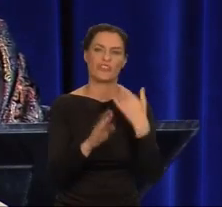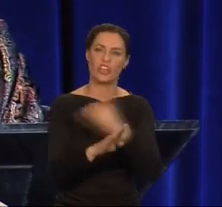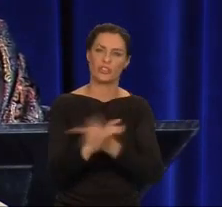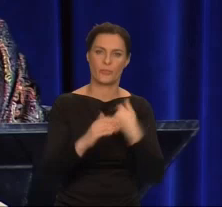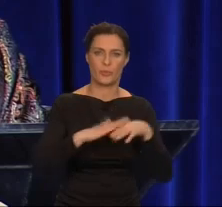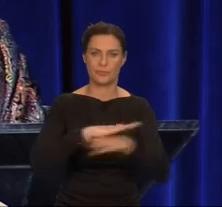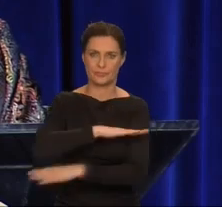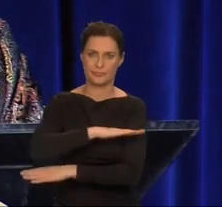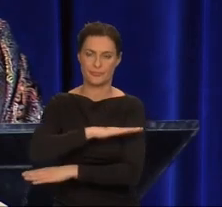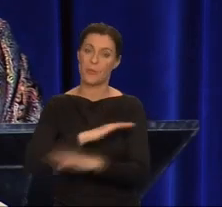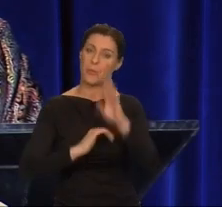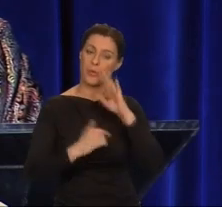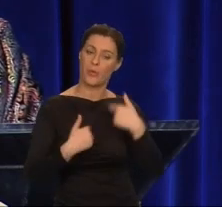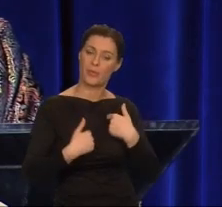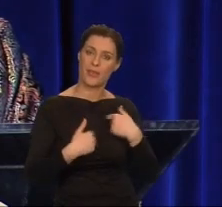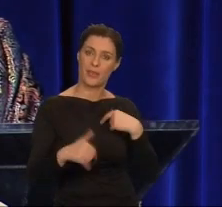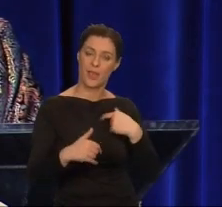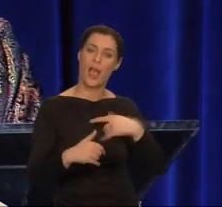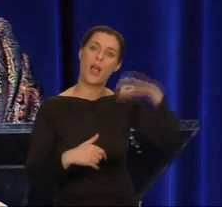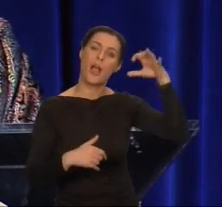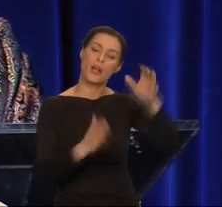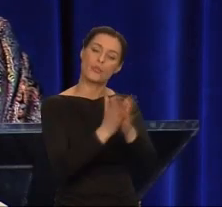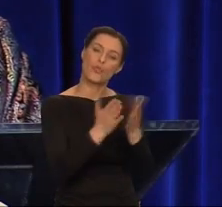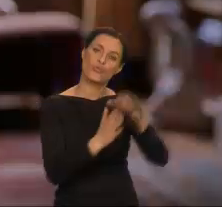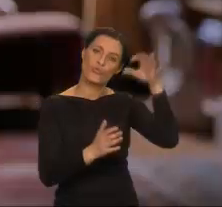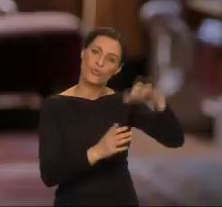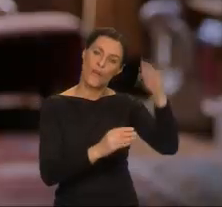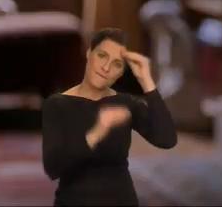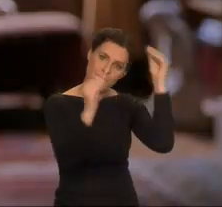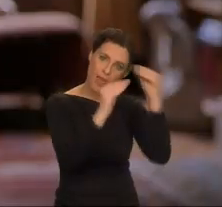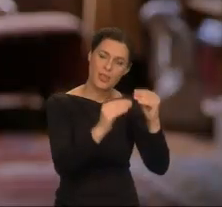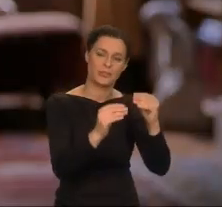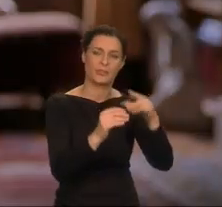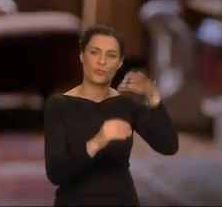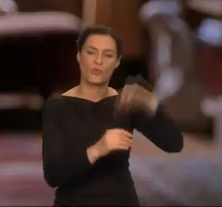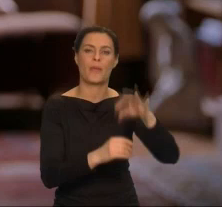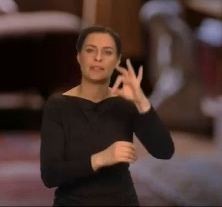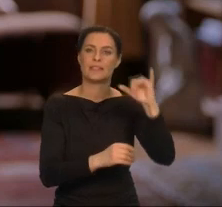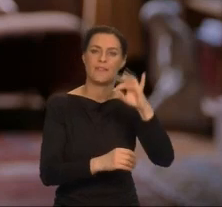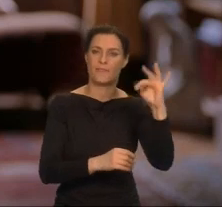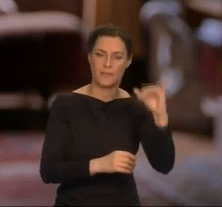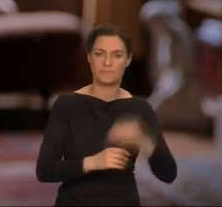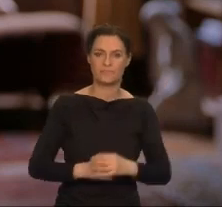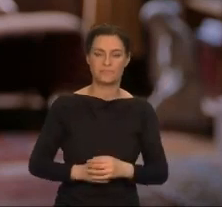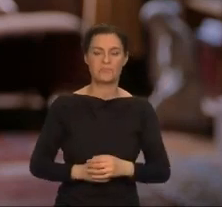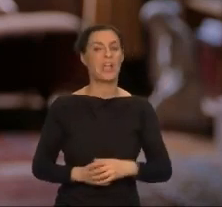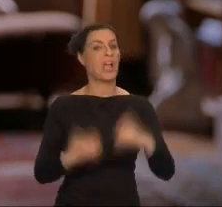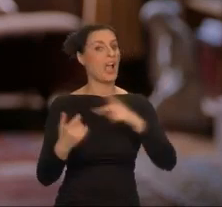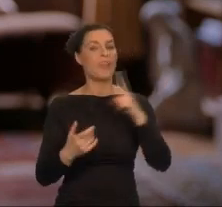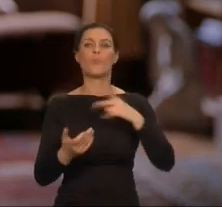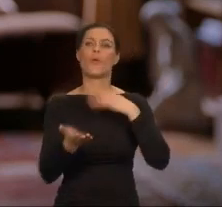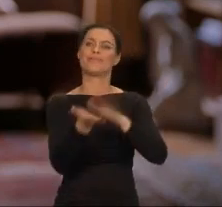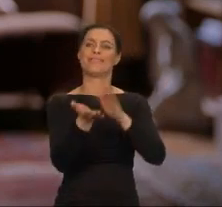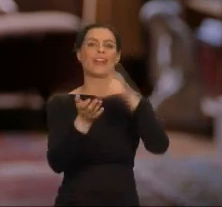Podobnych do mnie autorów fantasy i science fiction. Gdy odbierała nagrodę uważaną za ukoronowanie